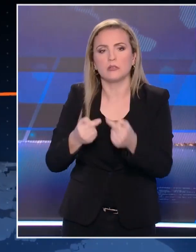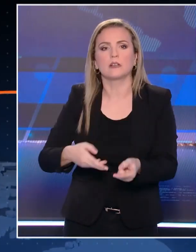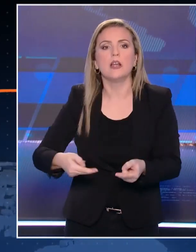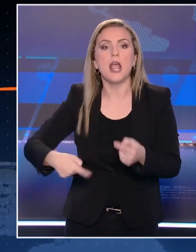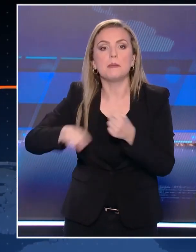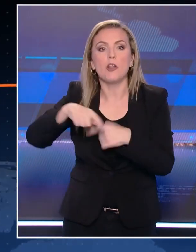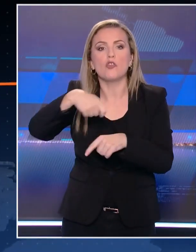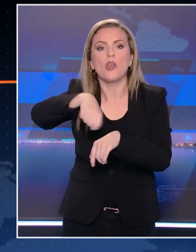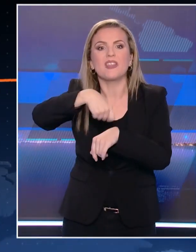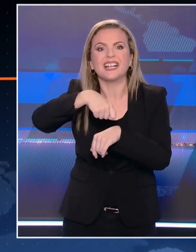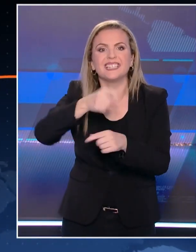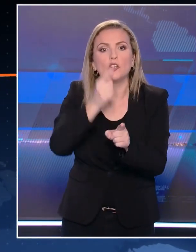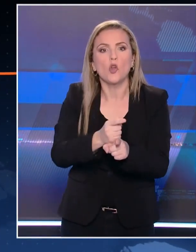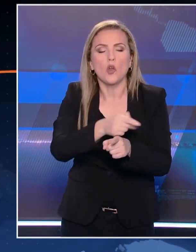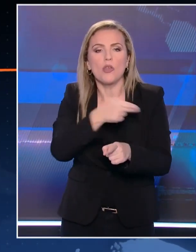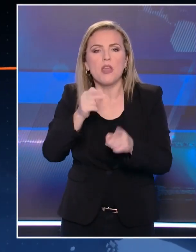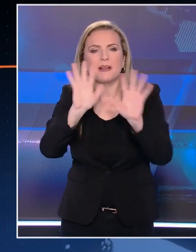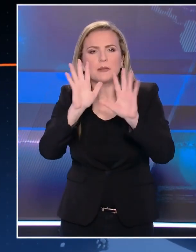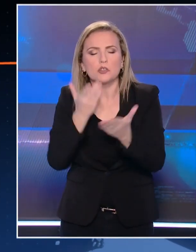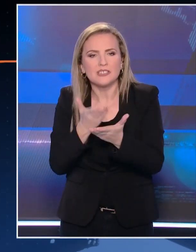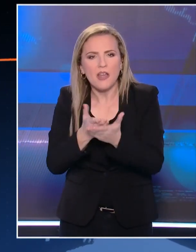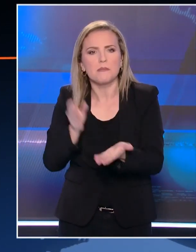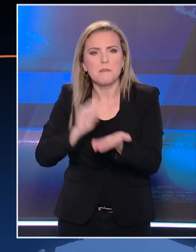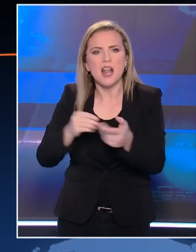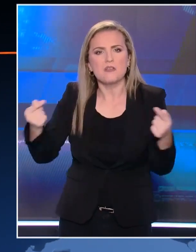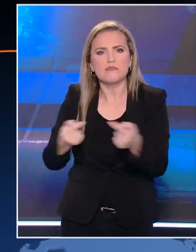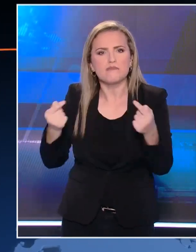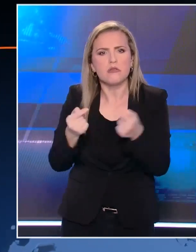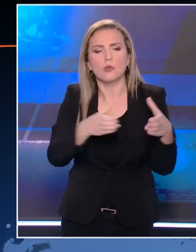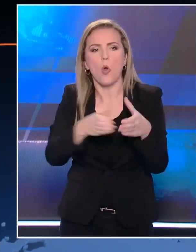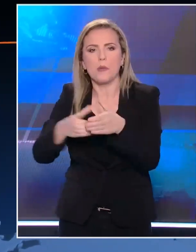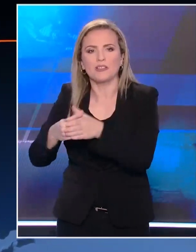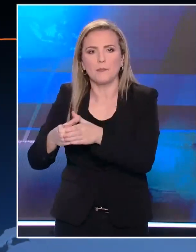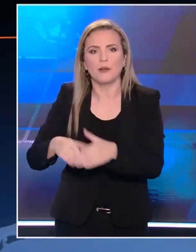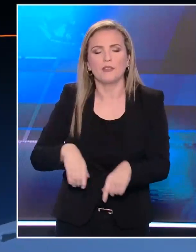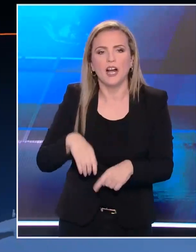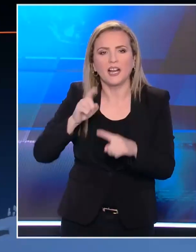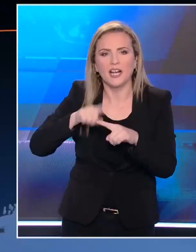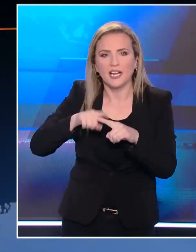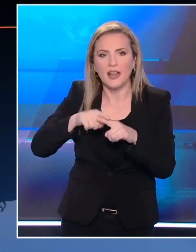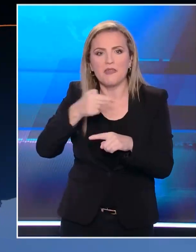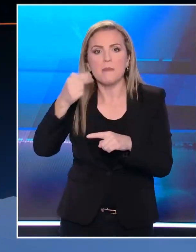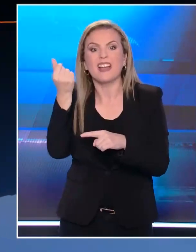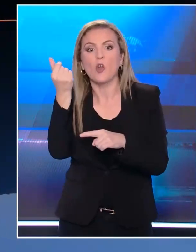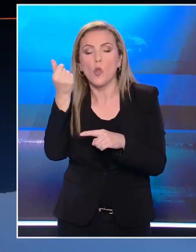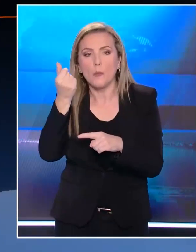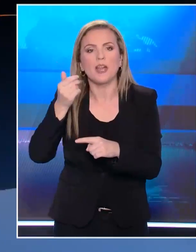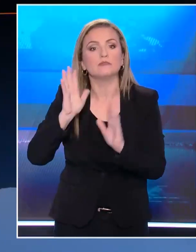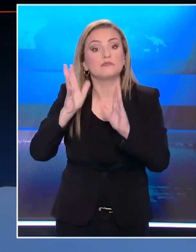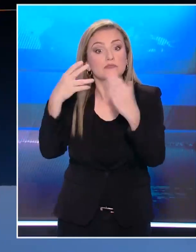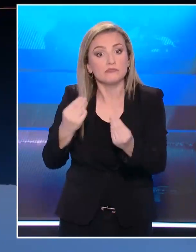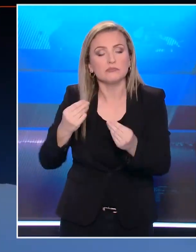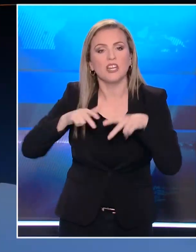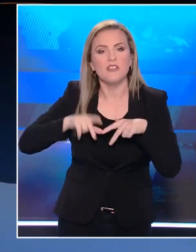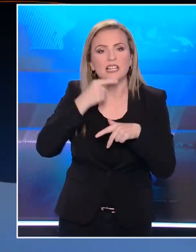προκαλεί η Βίκη στο ειδικό δικαστήριο για τις τηλεοπτικές άδειες. Τις θετικές επιδόσεις το πεδίο της οικονομίας φέρνει στην πρώτη γραμμή η